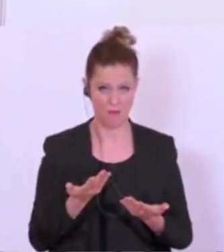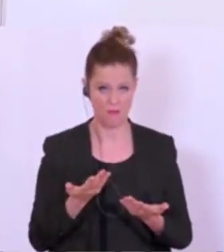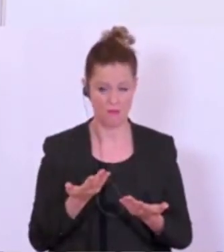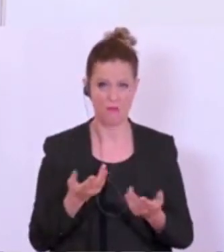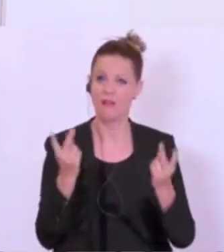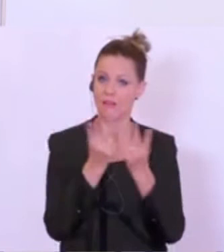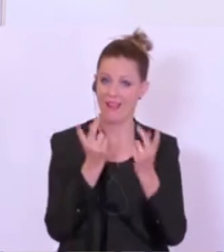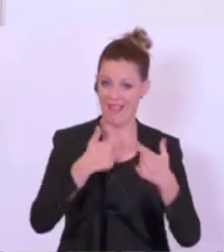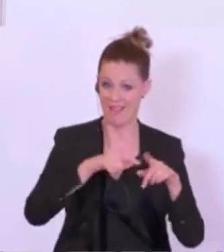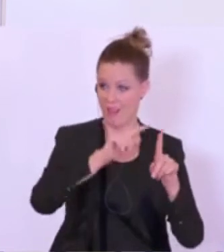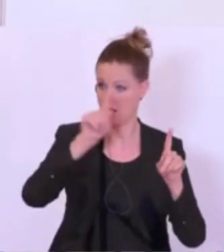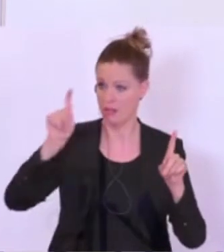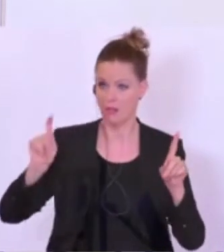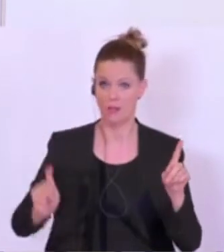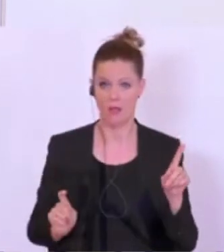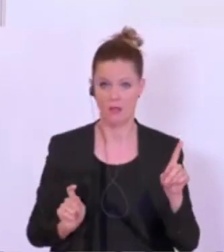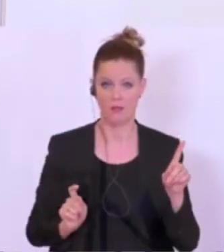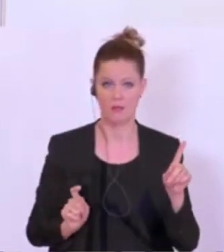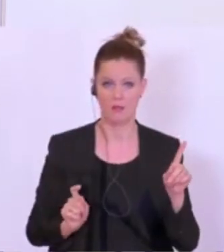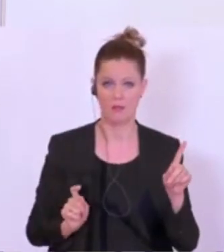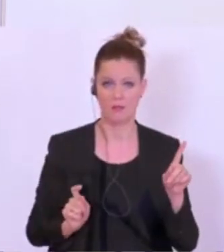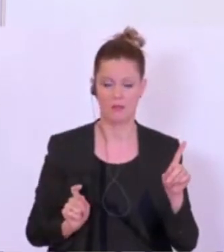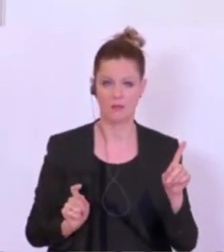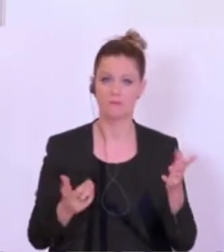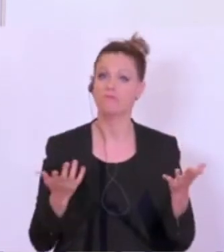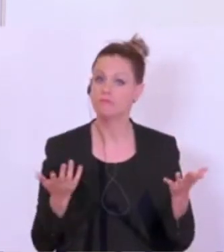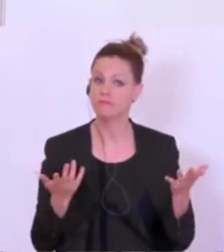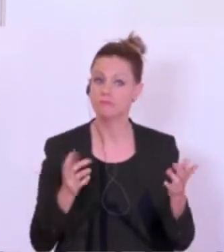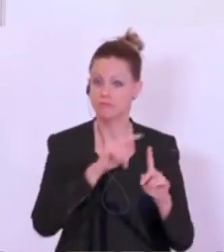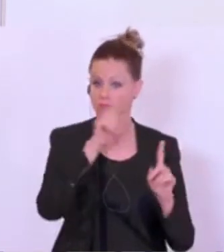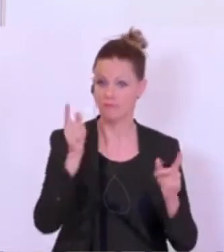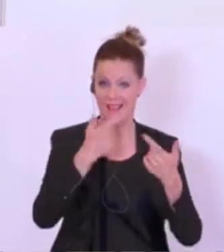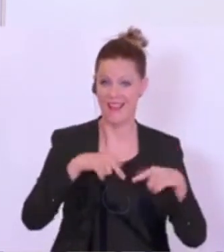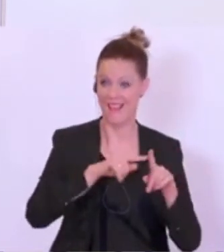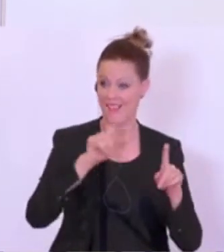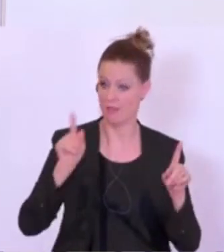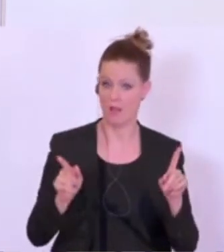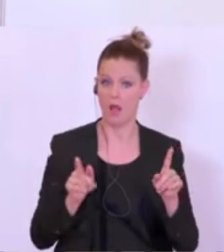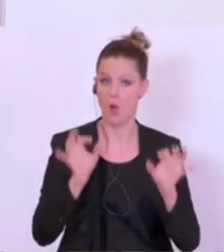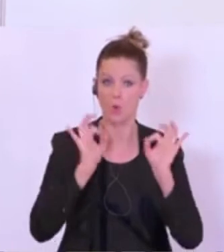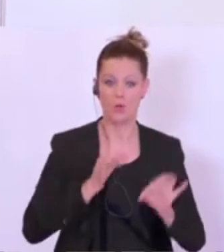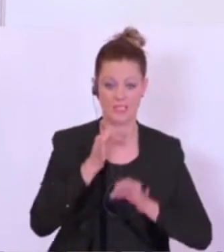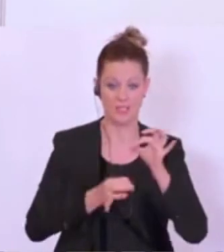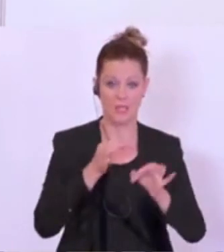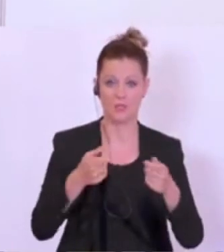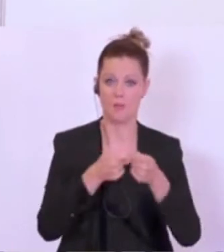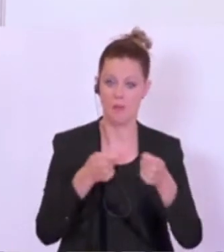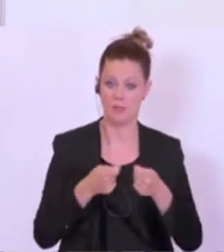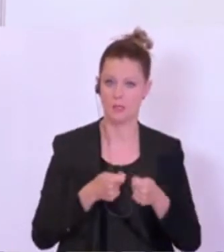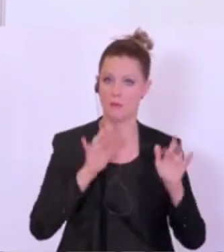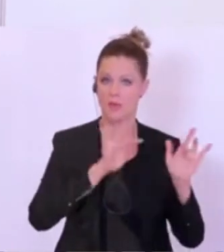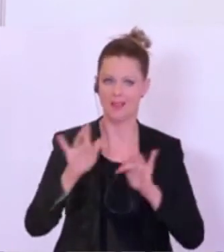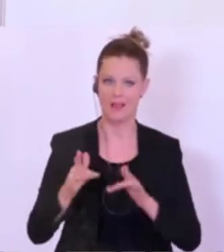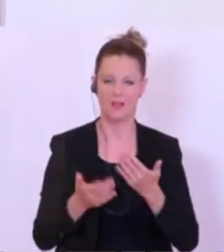und da zeigt sich, dass diese Länder einige gute strategische Maßnahmen gesetzt haben. Erstens